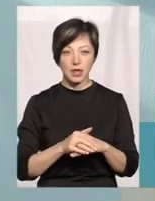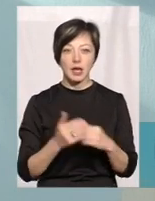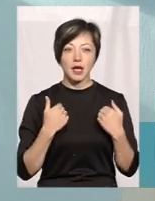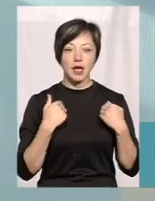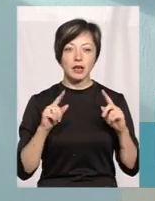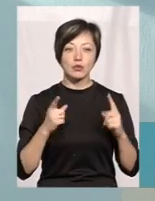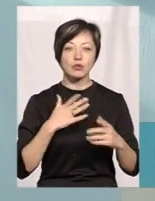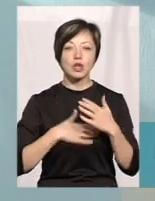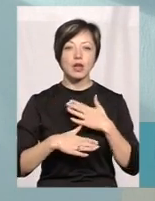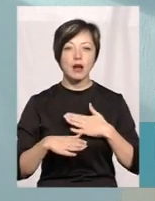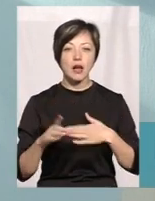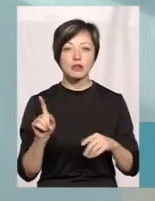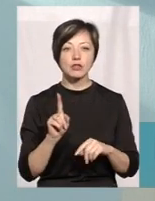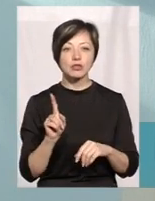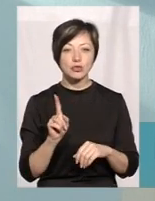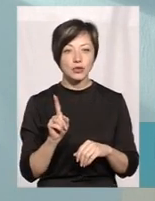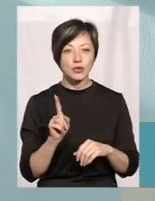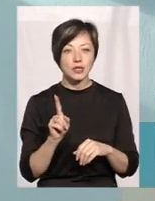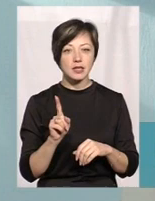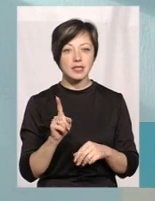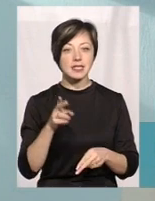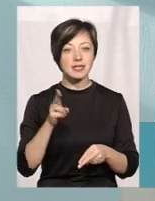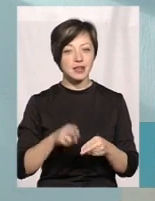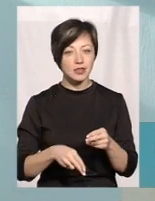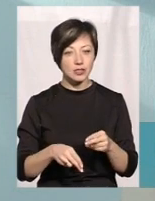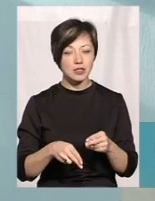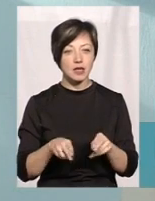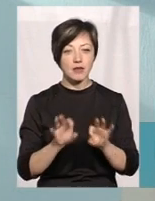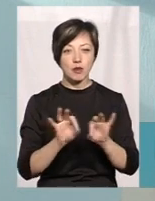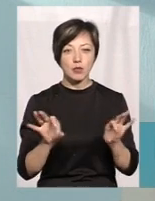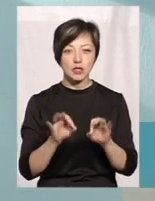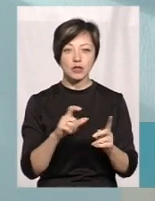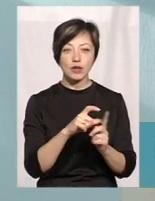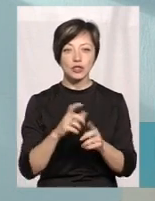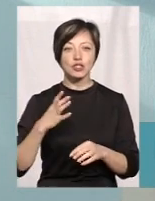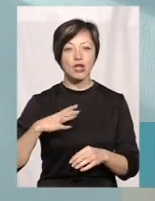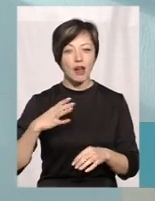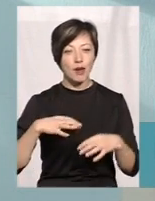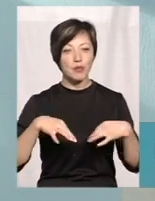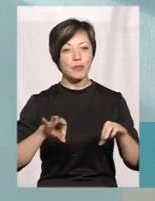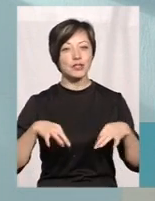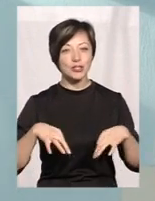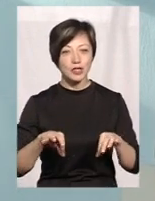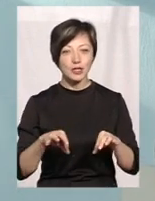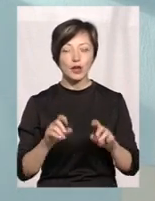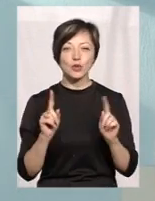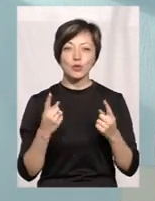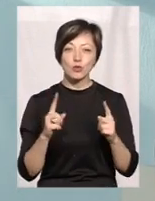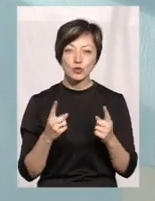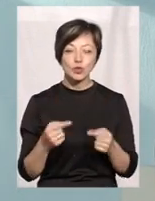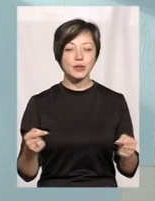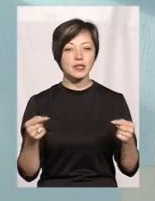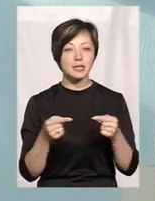я дуже рада, що, як би закінчився репортаж, словами, чекаємо машину. Так. Тому що